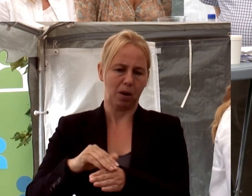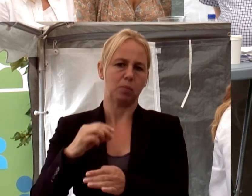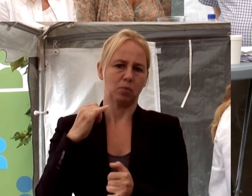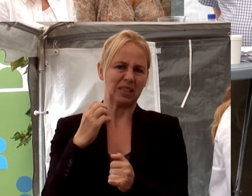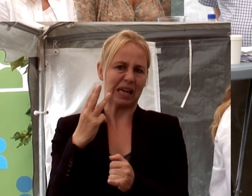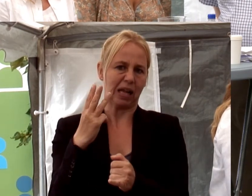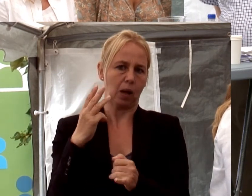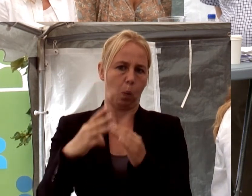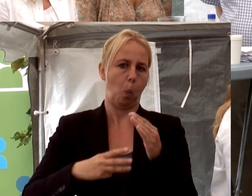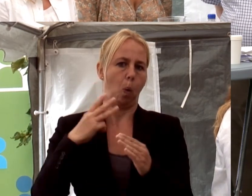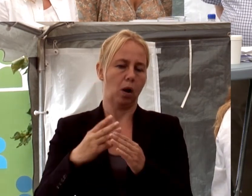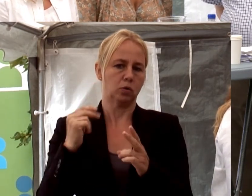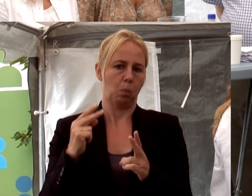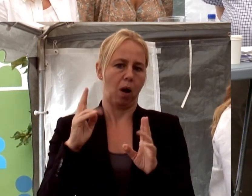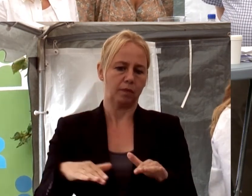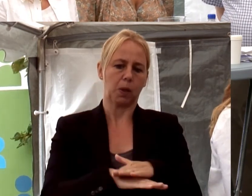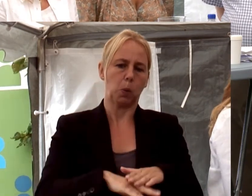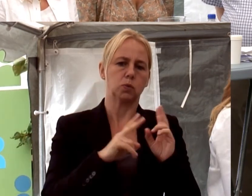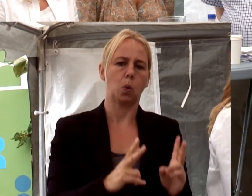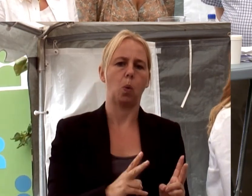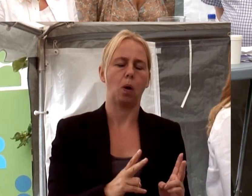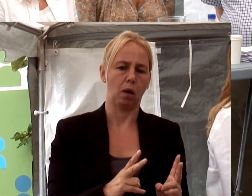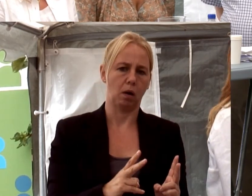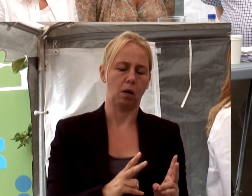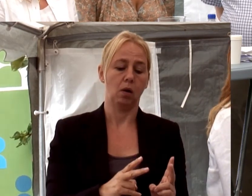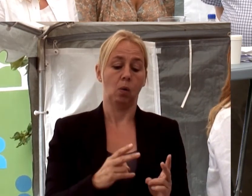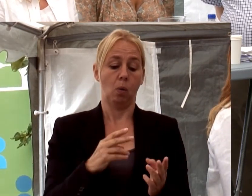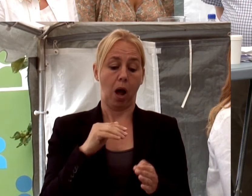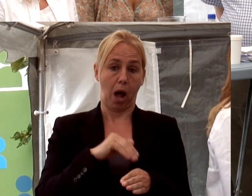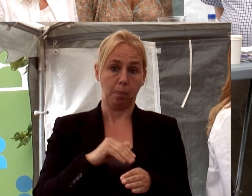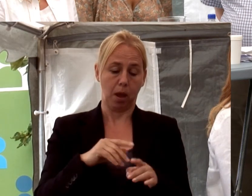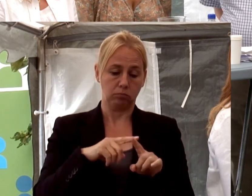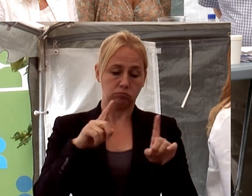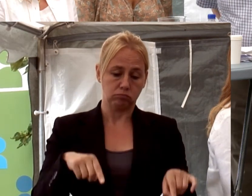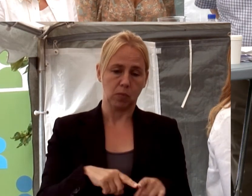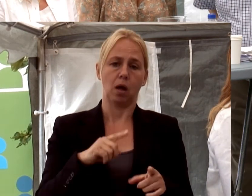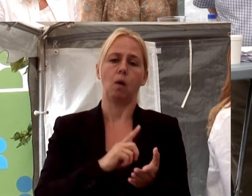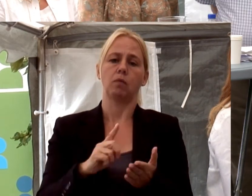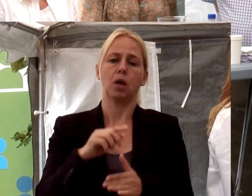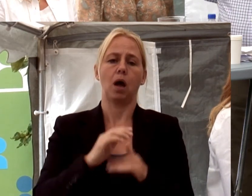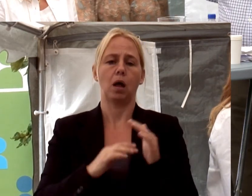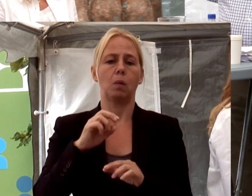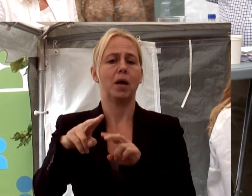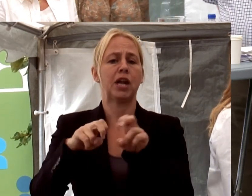tre åren som den här grunden har funnits. Och vad vi kan konstatera genom dem är att det då oftast handlar om